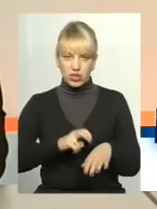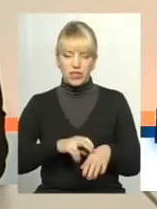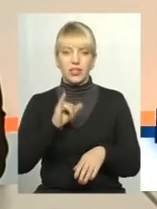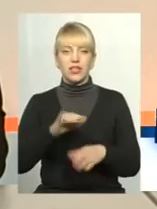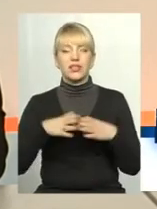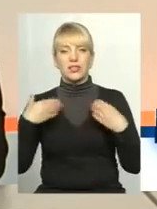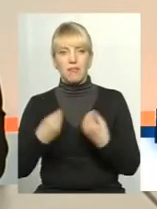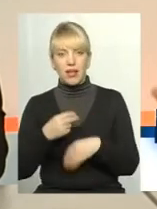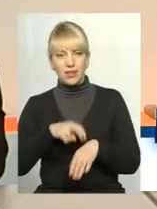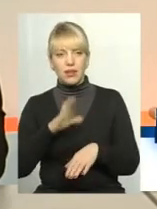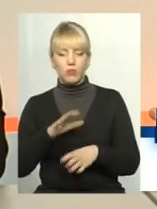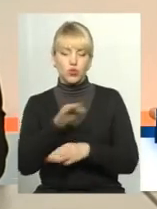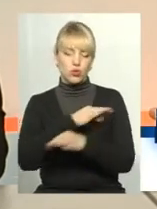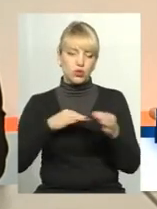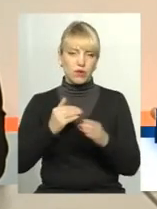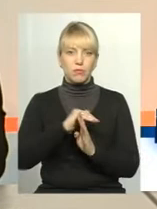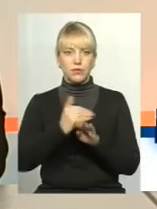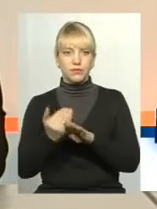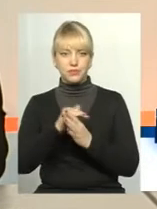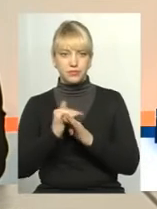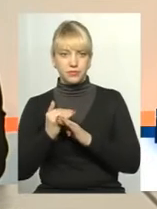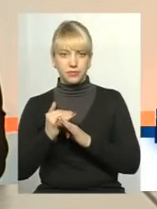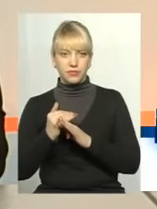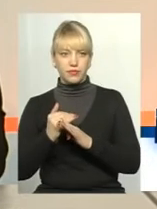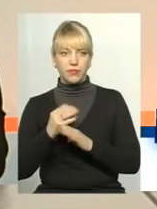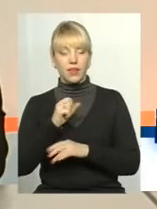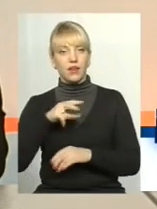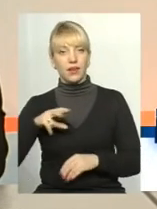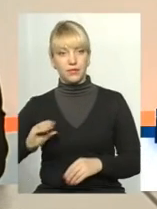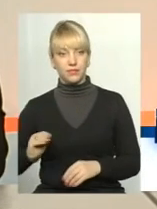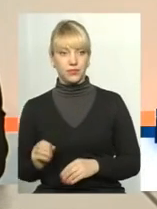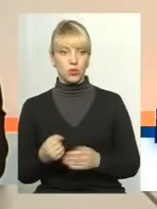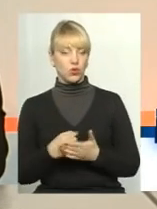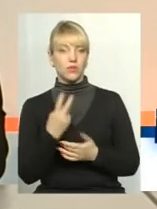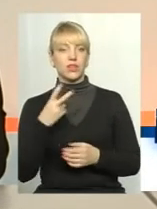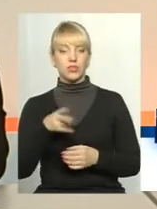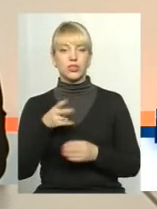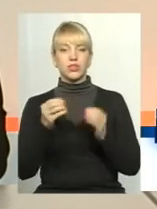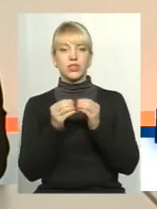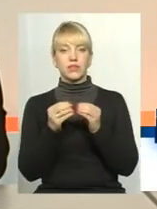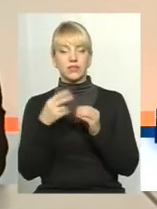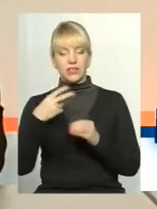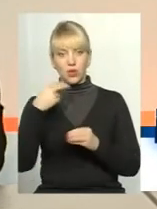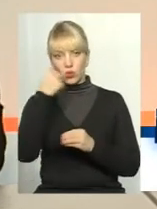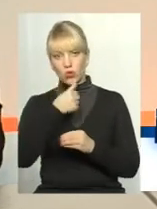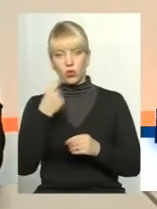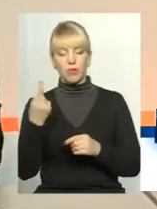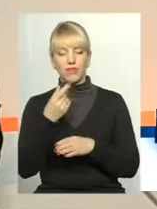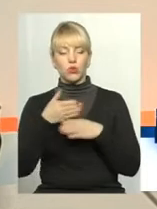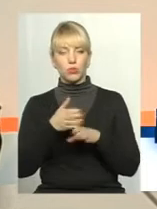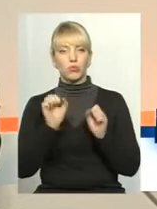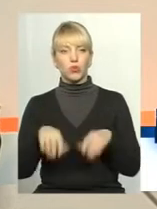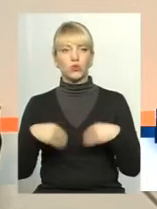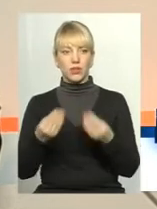Будуть консультувати, будуть підстраховувати один одного. Але до 2020 року первинну допомогу можуть надавати